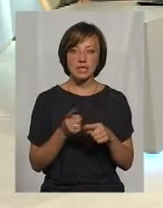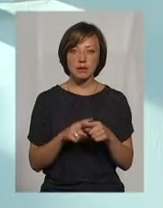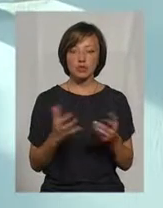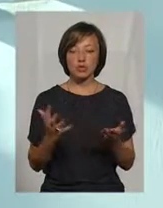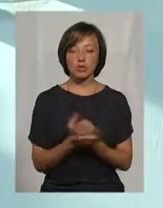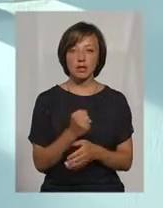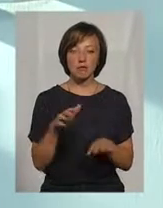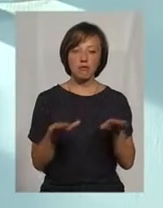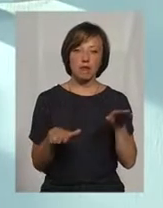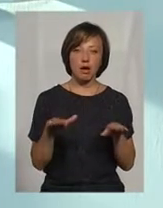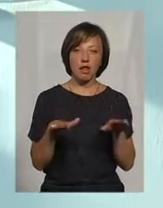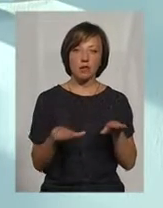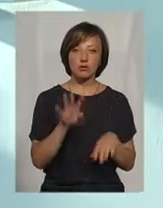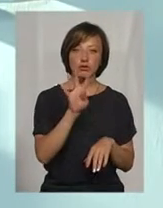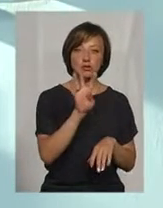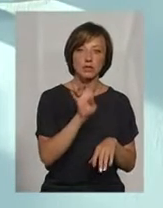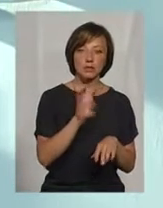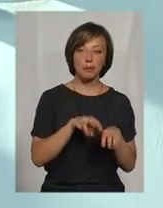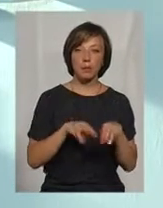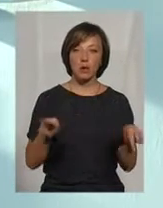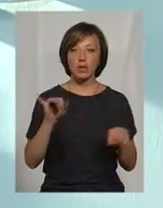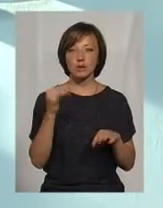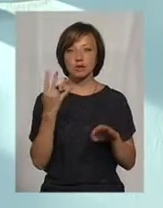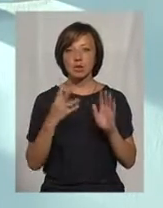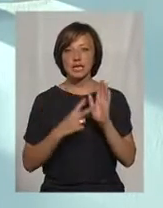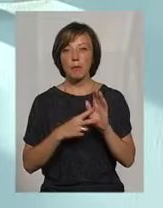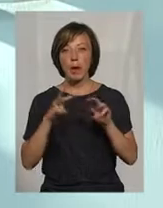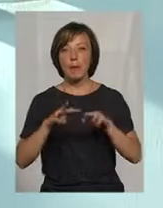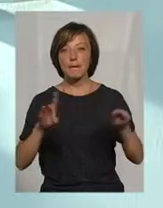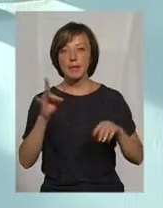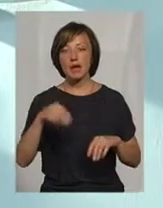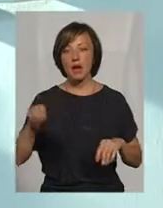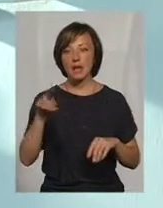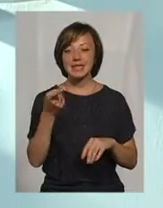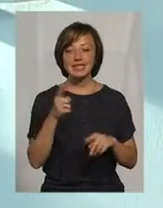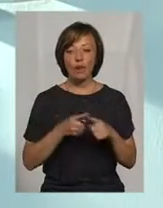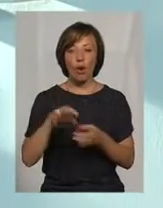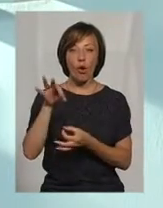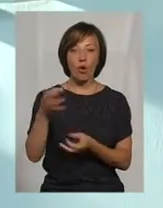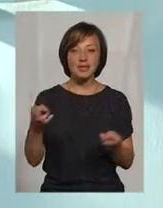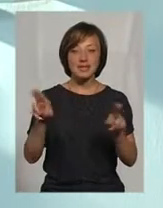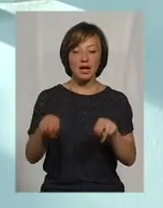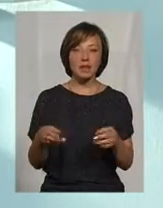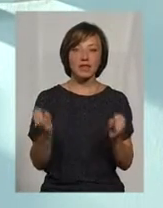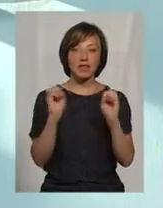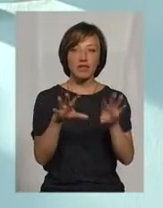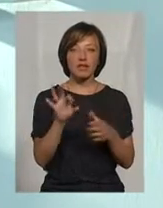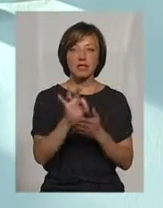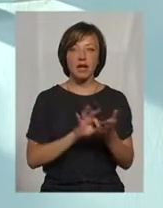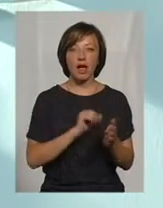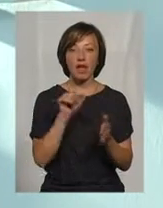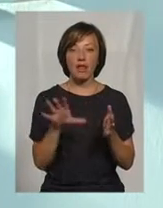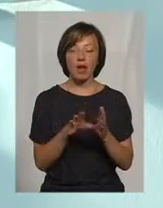Получається, баланс 400 мільйонів і 47 мільярдів. І навіть ці остатки, щоб вони віддавали зразу на